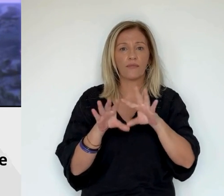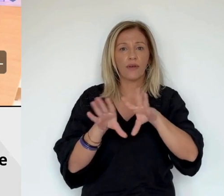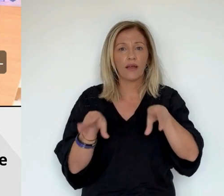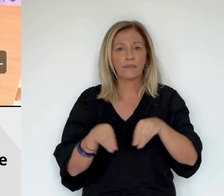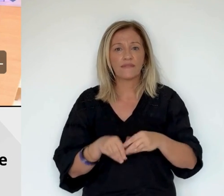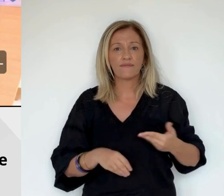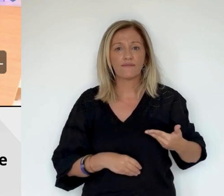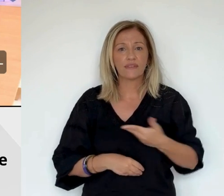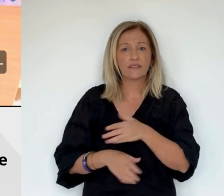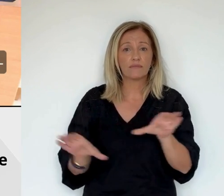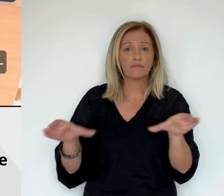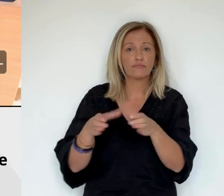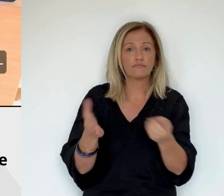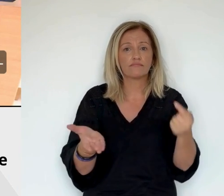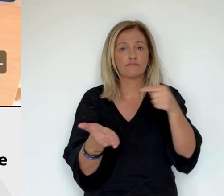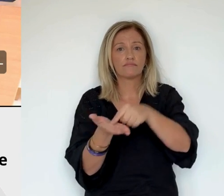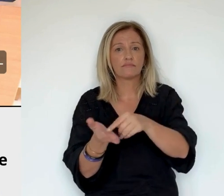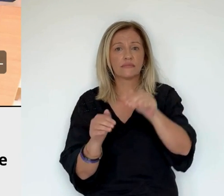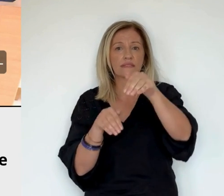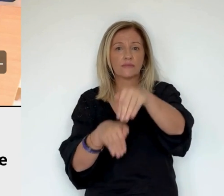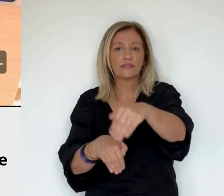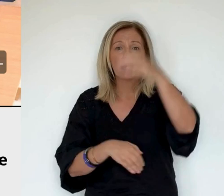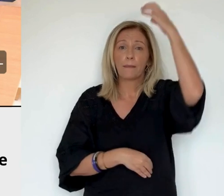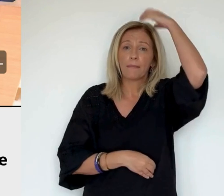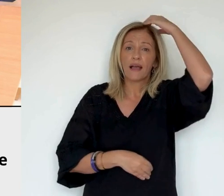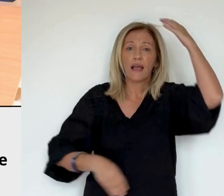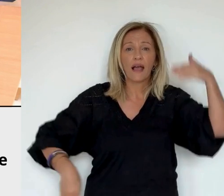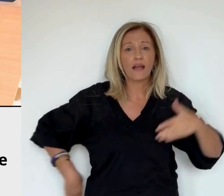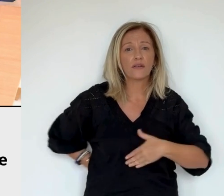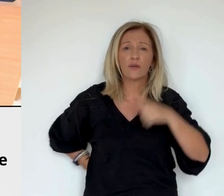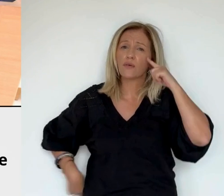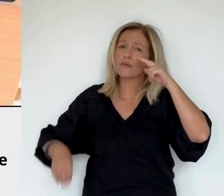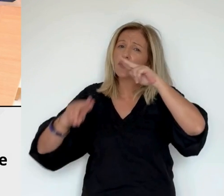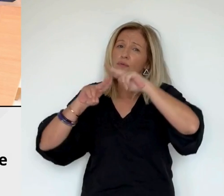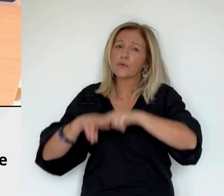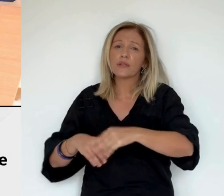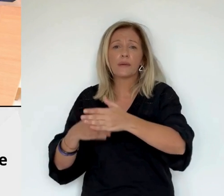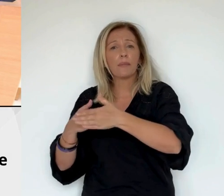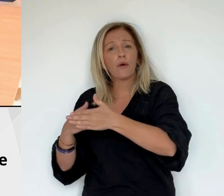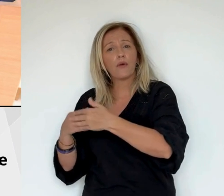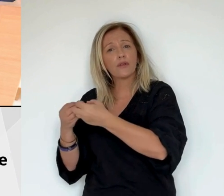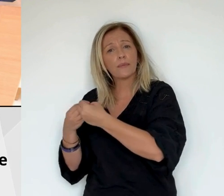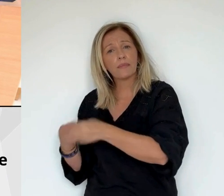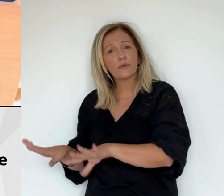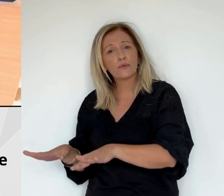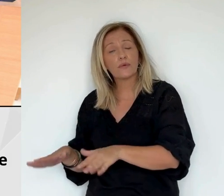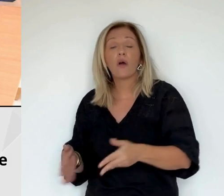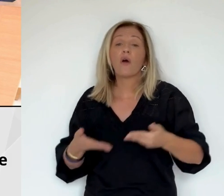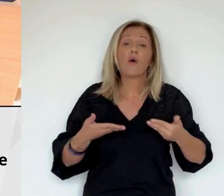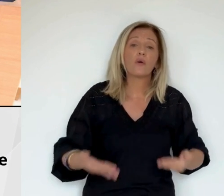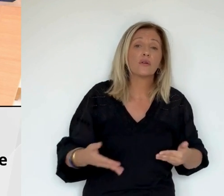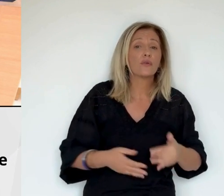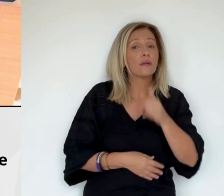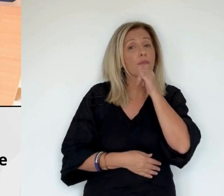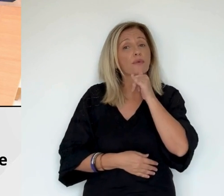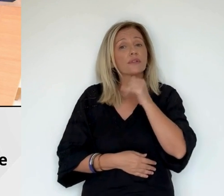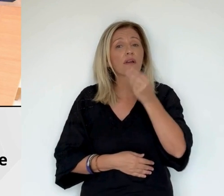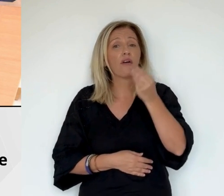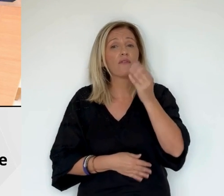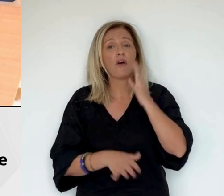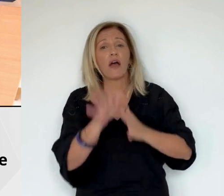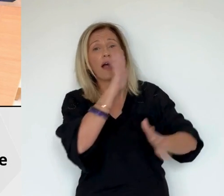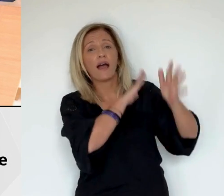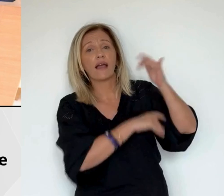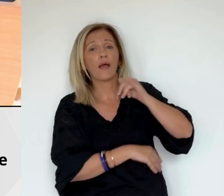crash de la caravelle Ajaccio-Nice se donnent rendez-vous au cimetière marin d'Ajaccio pour s'y recueillir. Petits enfants et arrière-petits enfants